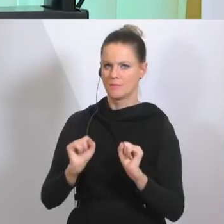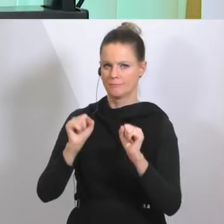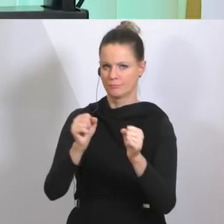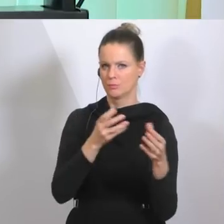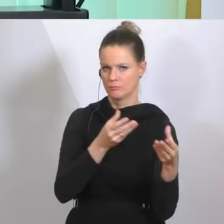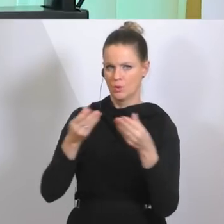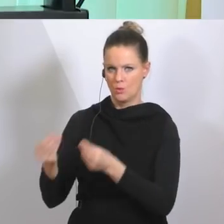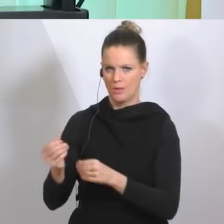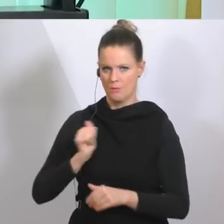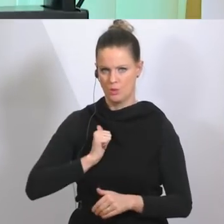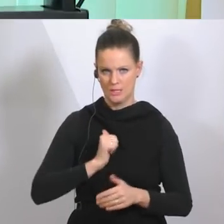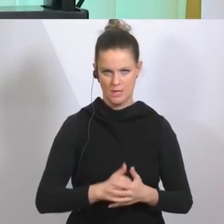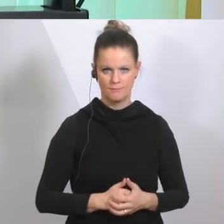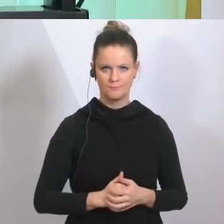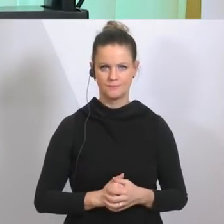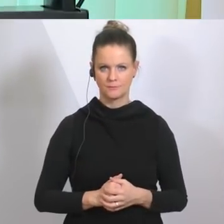Bundesheer übernehmen.